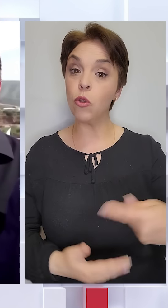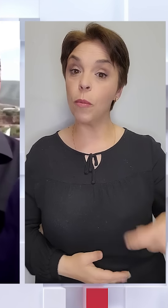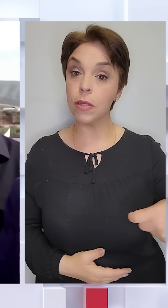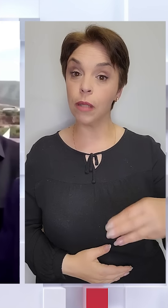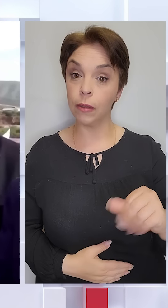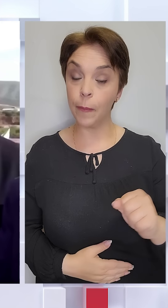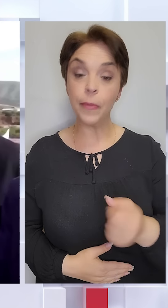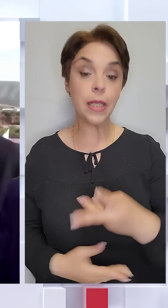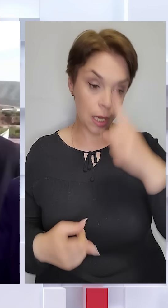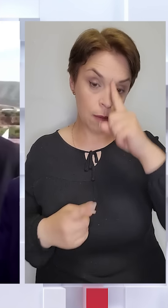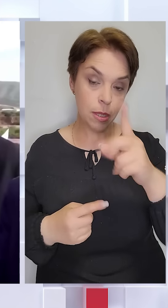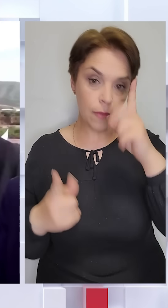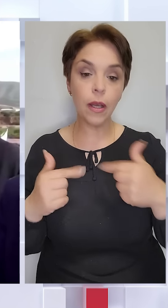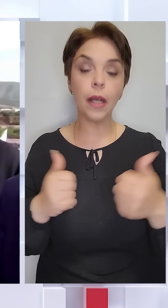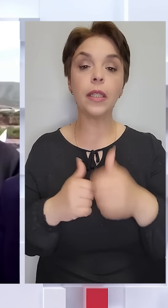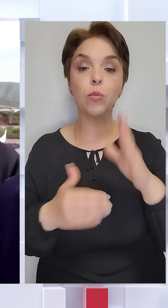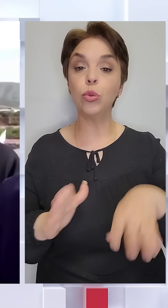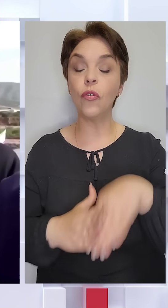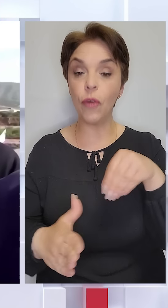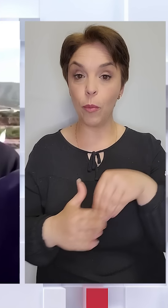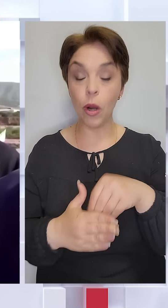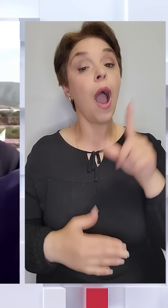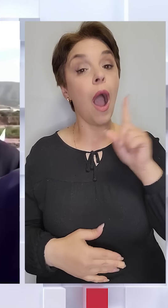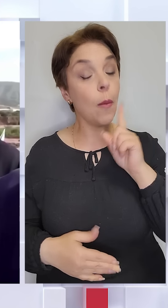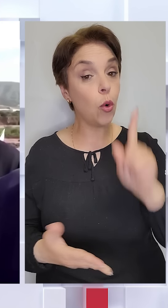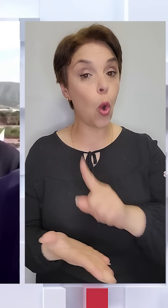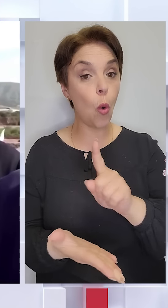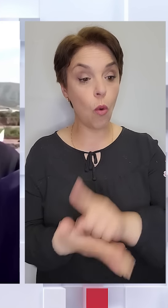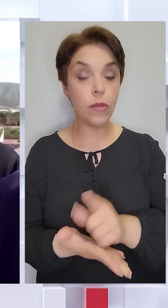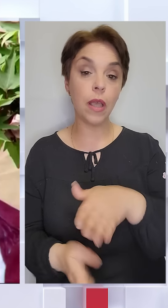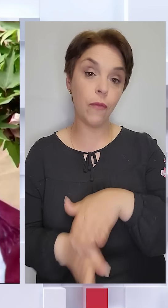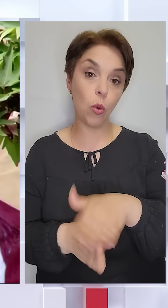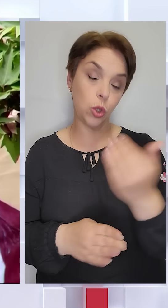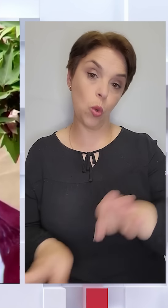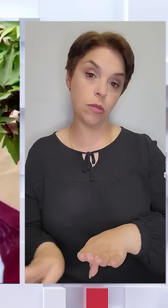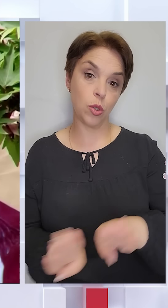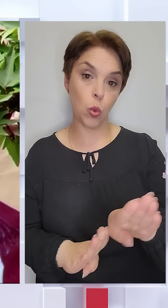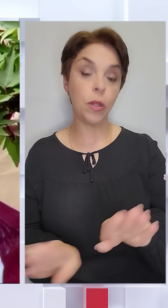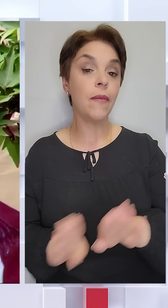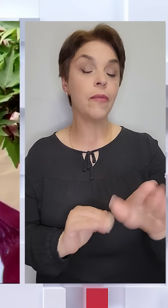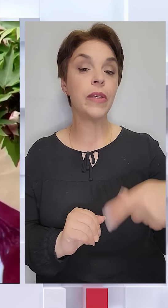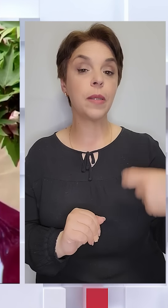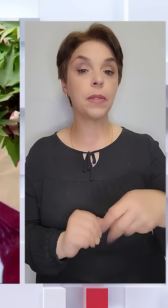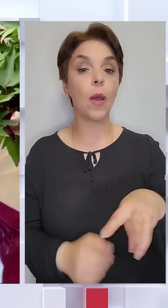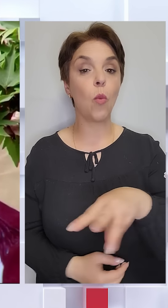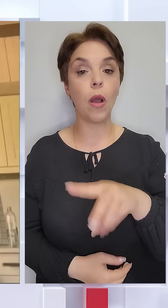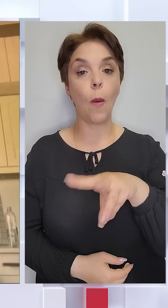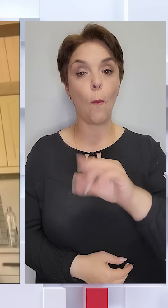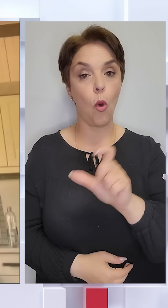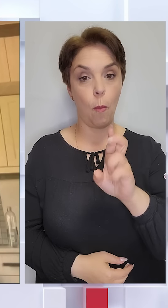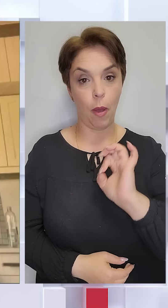За кілька місяців в країні відбудуться вибори. А поки обов'язки Раїсі виконуватиме його заступник, віце-президент Мохамед Мохбер.